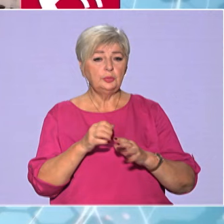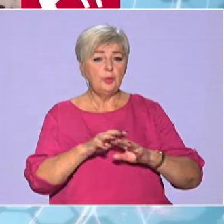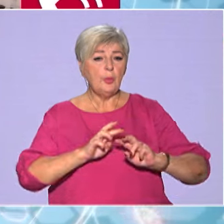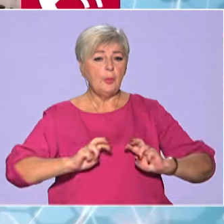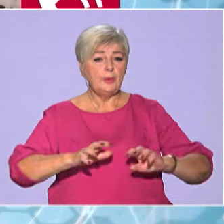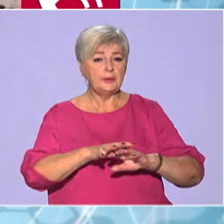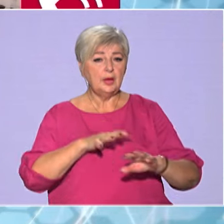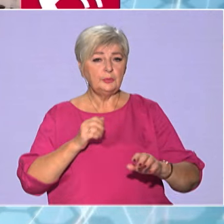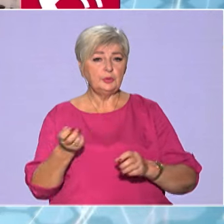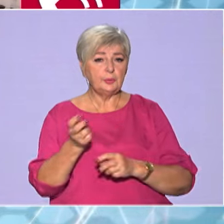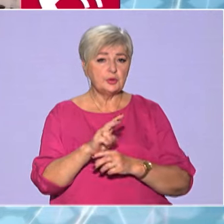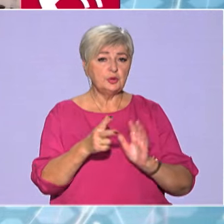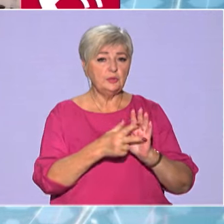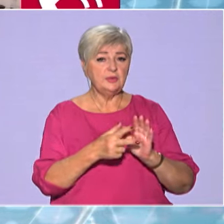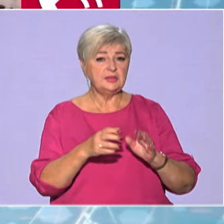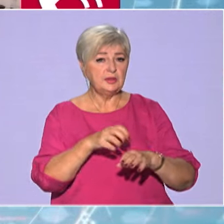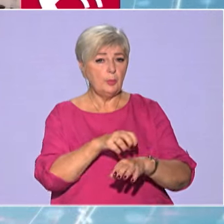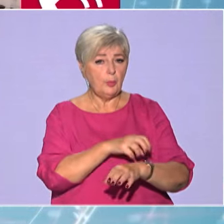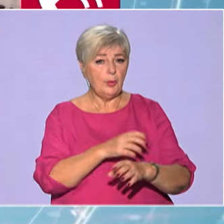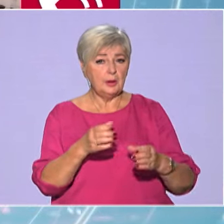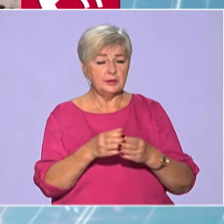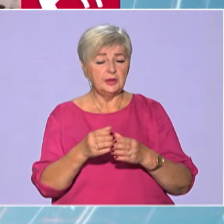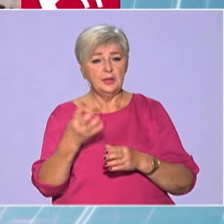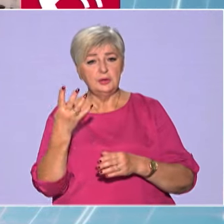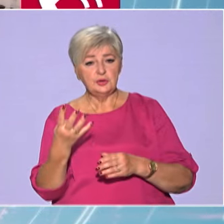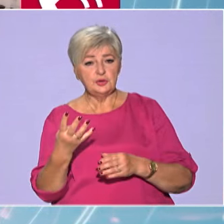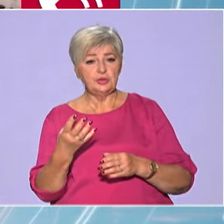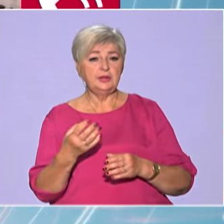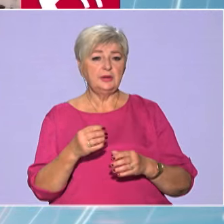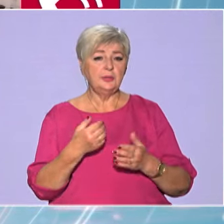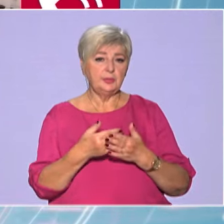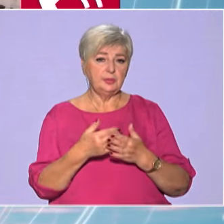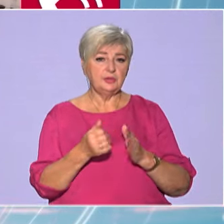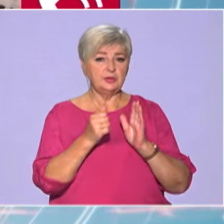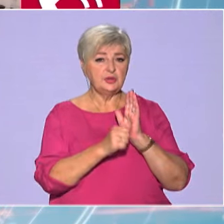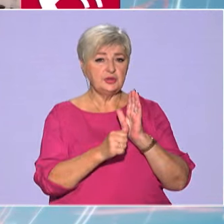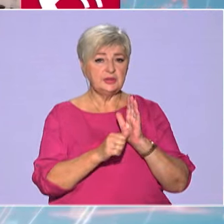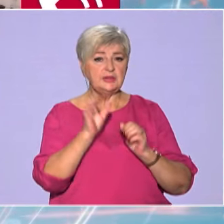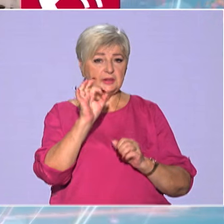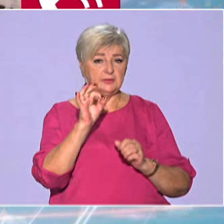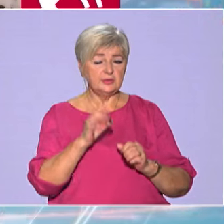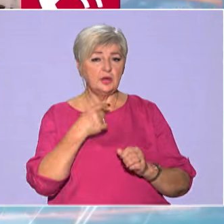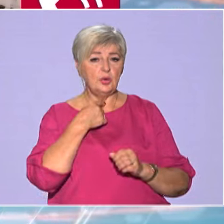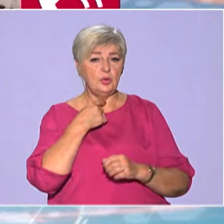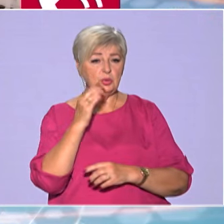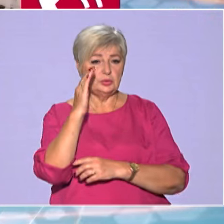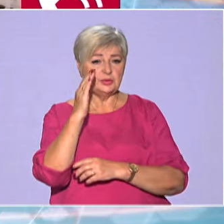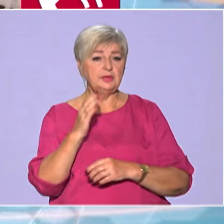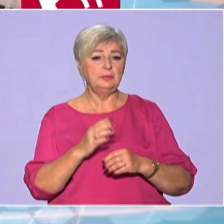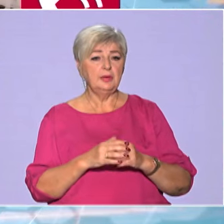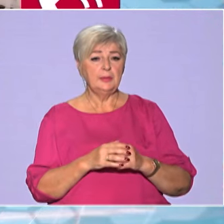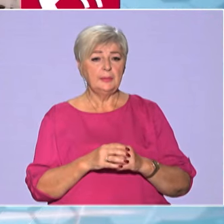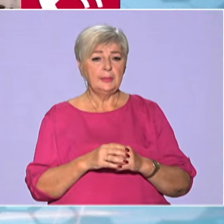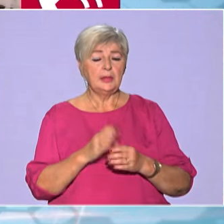Вийшло вісім партій, з яких чотири або загалом приблизно 60% голосів у парламенті